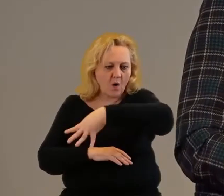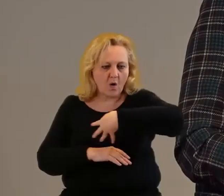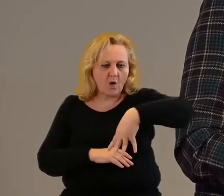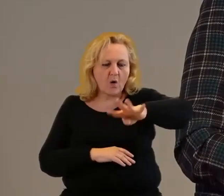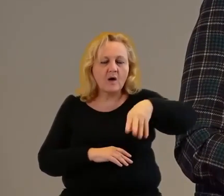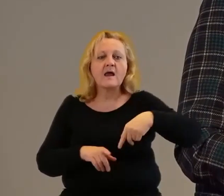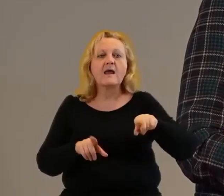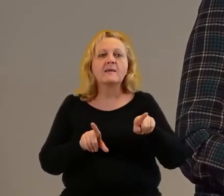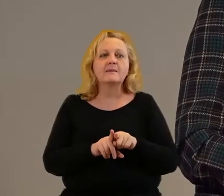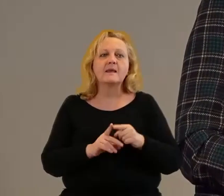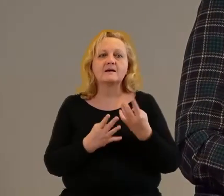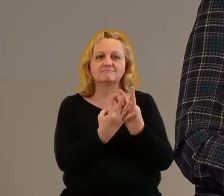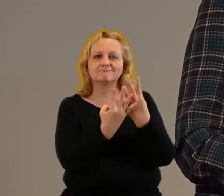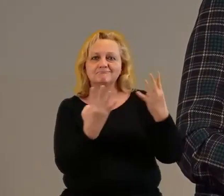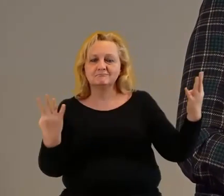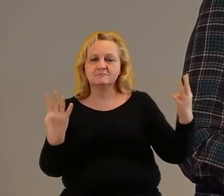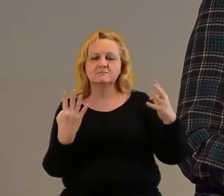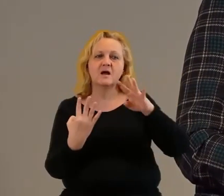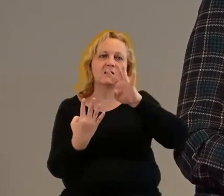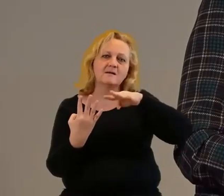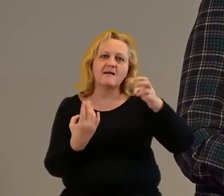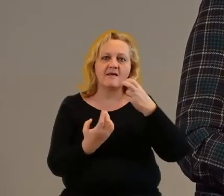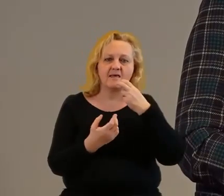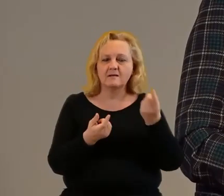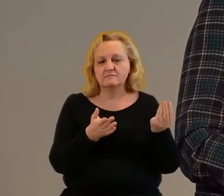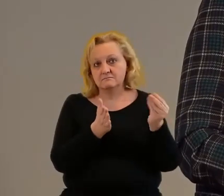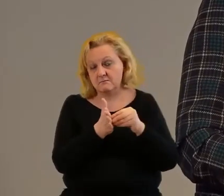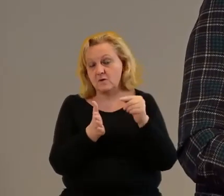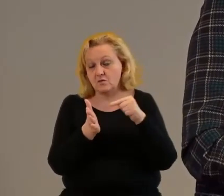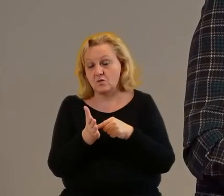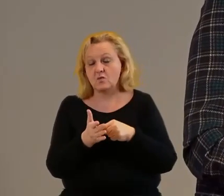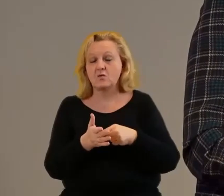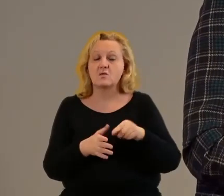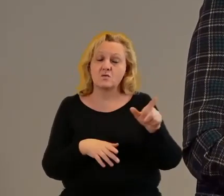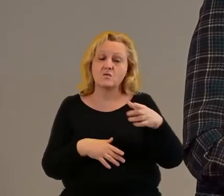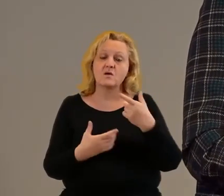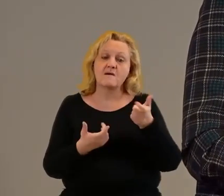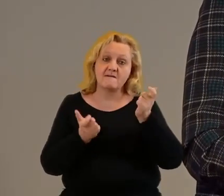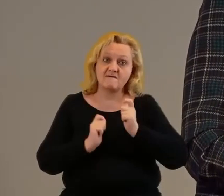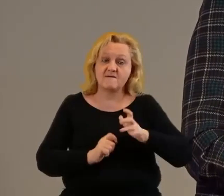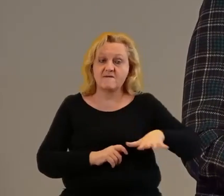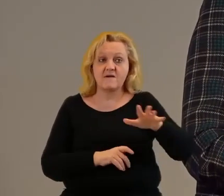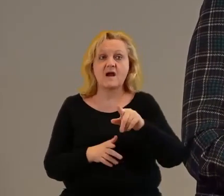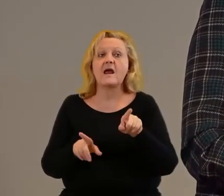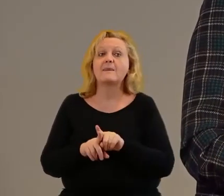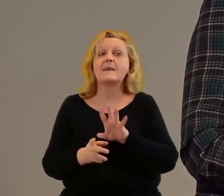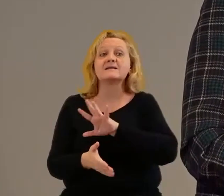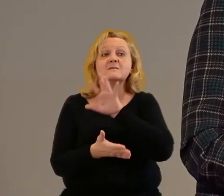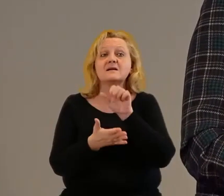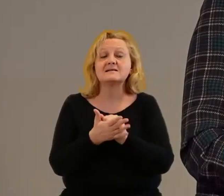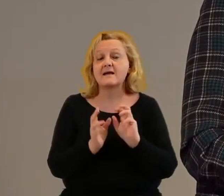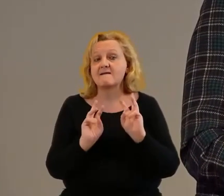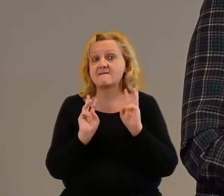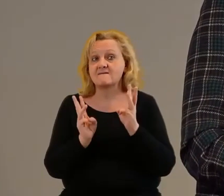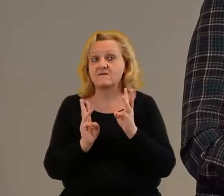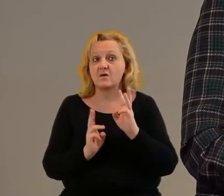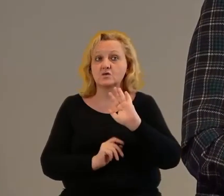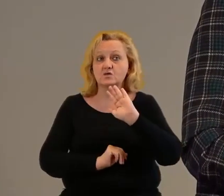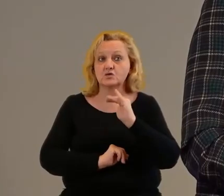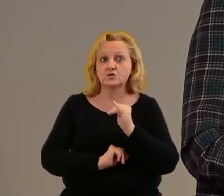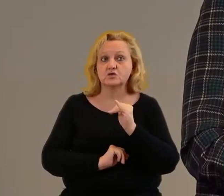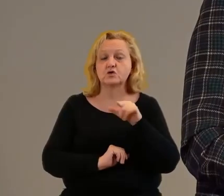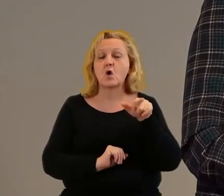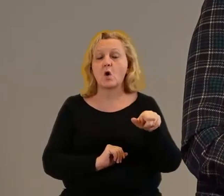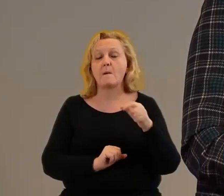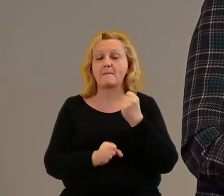przeciwobrodzeniowych w gospodarstwach agroturystycznych. A także np. zajęcia warsztatowe w szkolnej pracowni